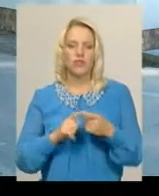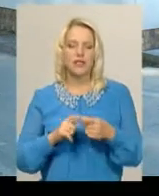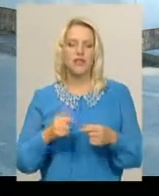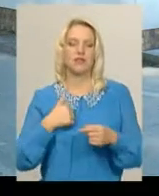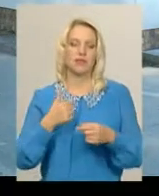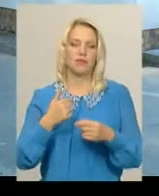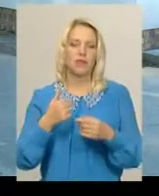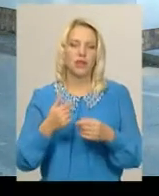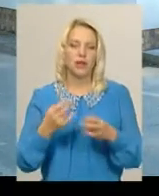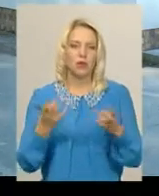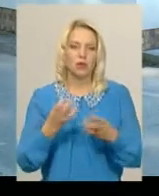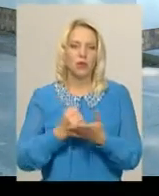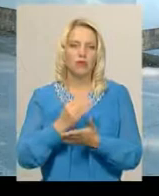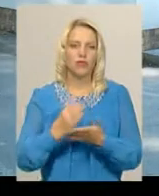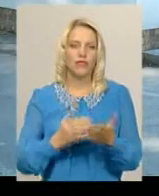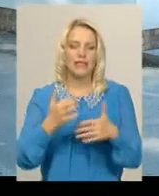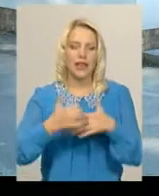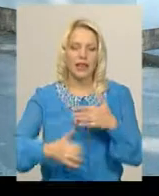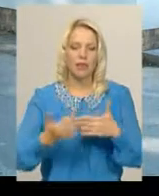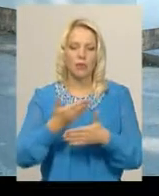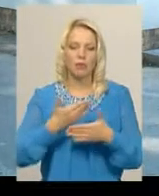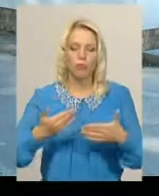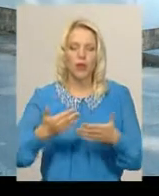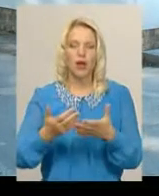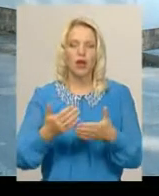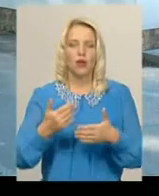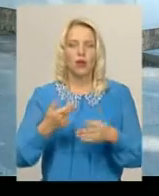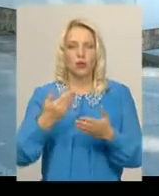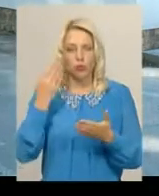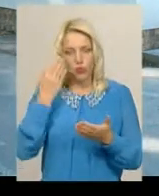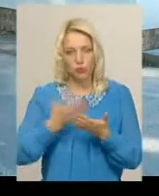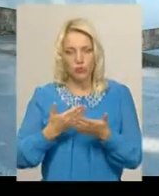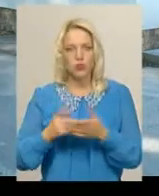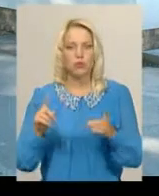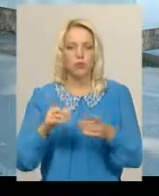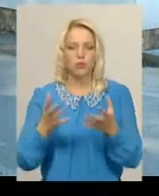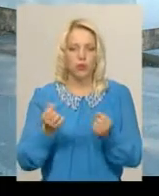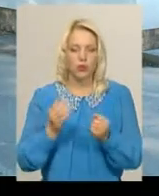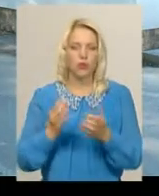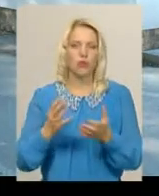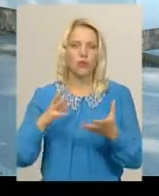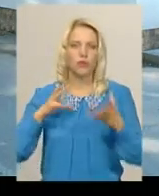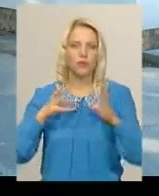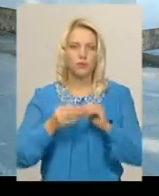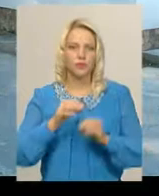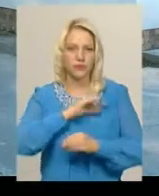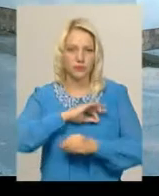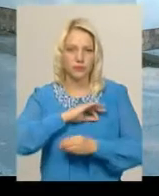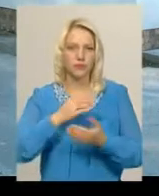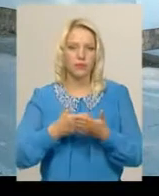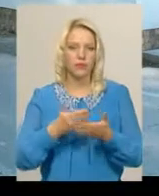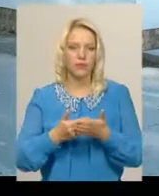І в середньому ми плануємо від цього проєкту отримувати по нинішніх підрахунках, тому що час вносить свої